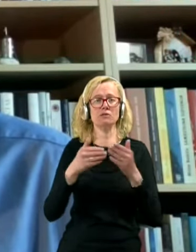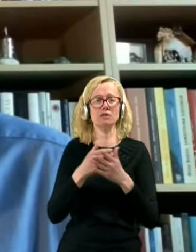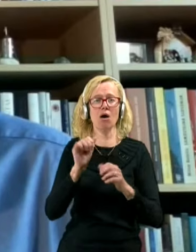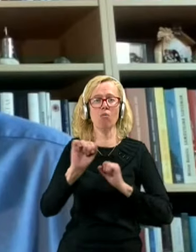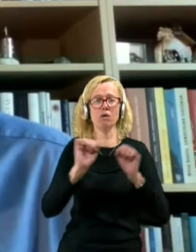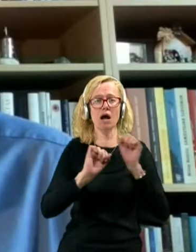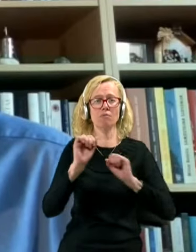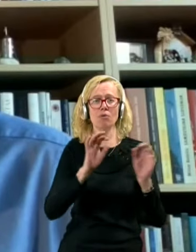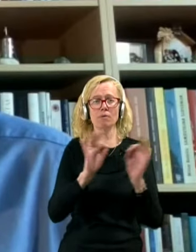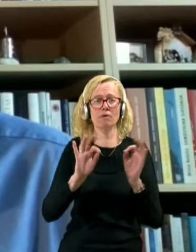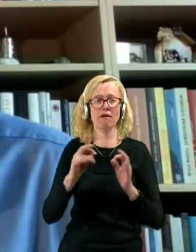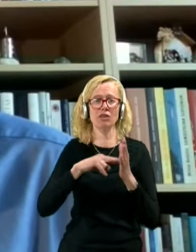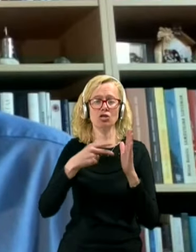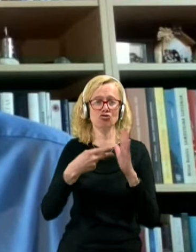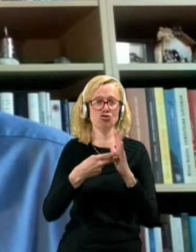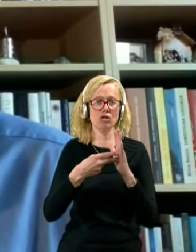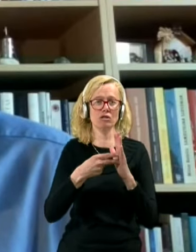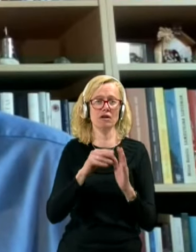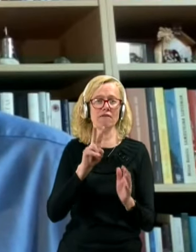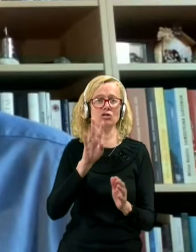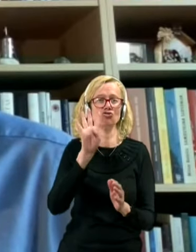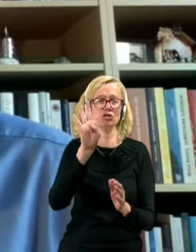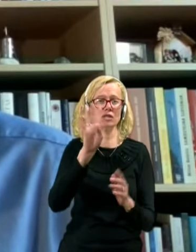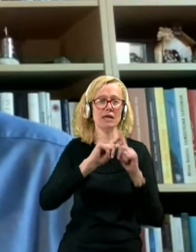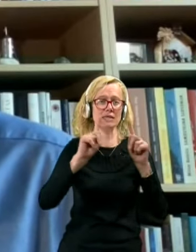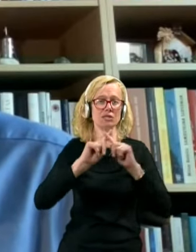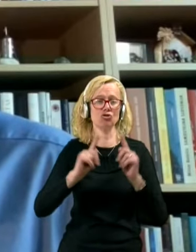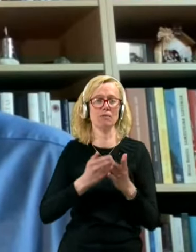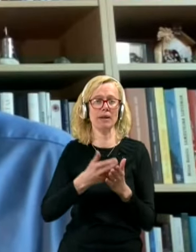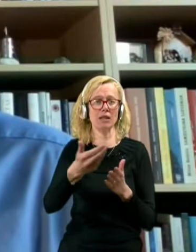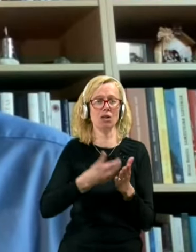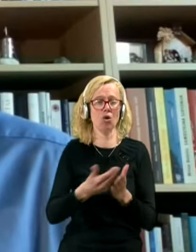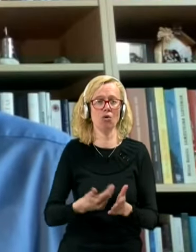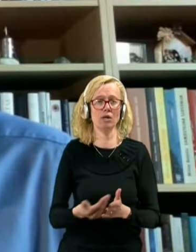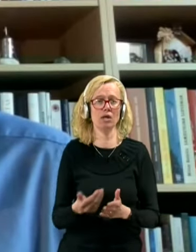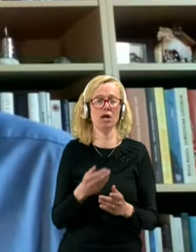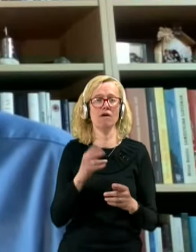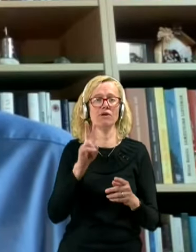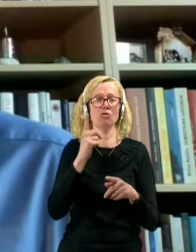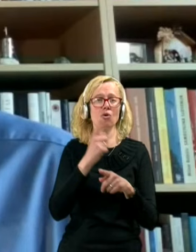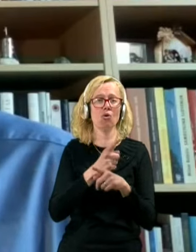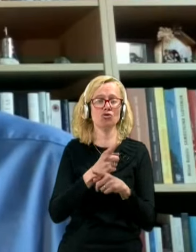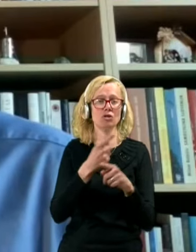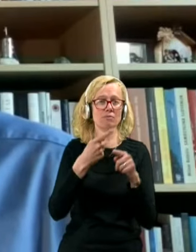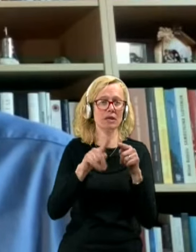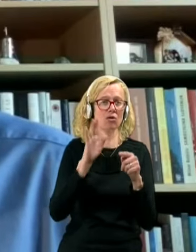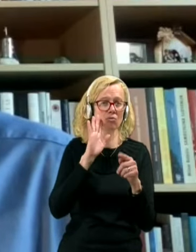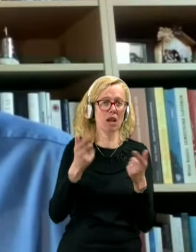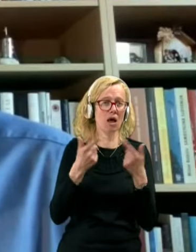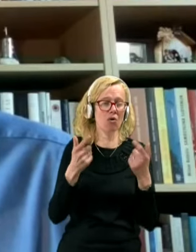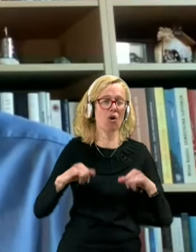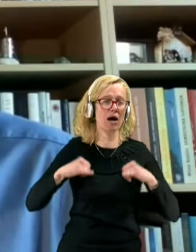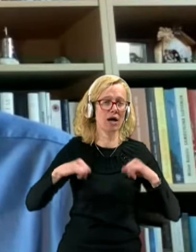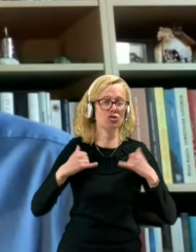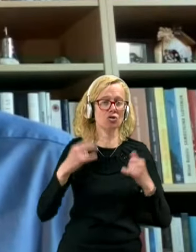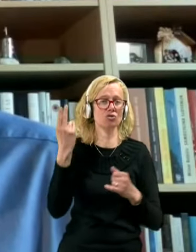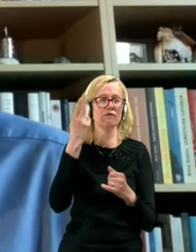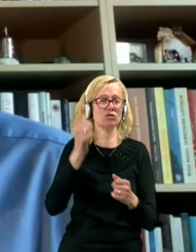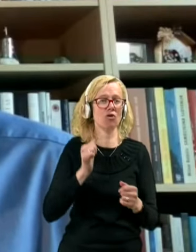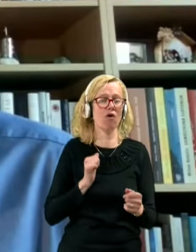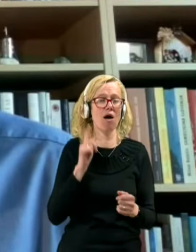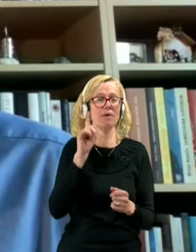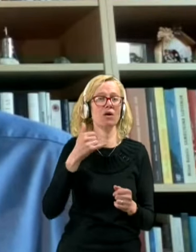pripravilo ta načrt v šterih različnih predlogih. V določnem delu bi lahko angažirali s slovensko vojsko, ampak je